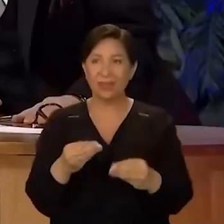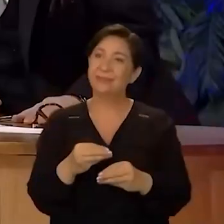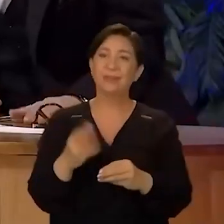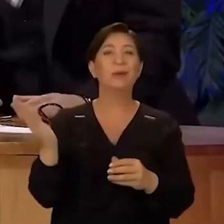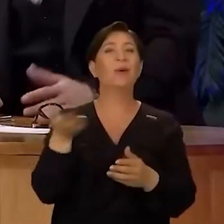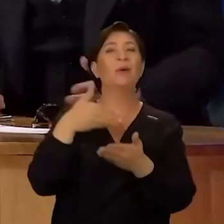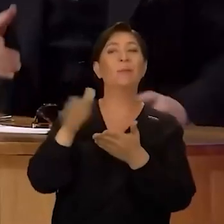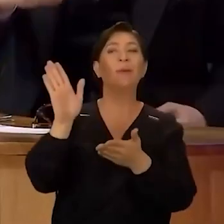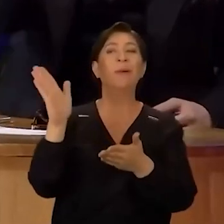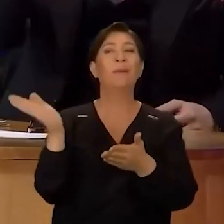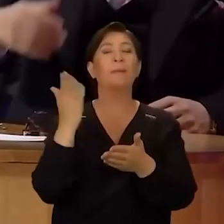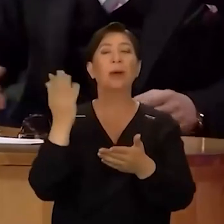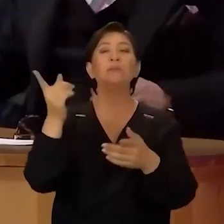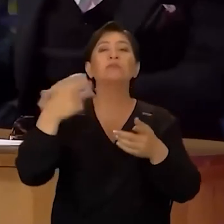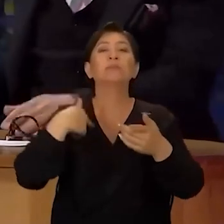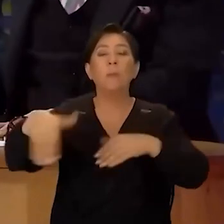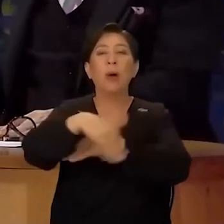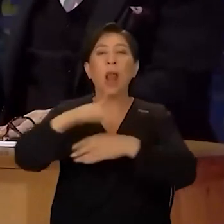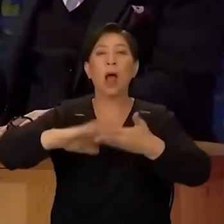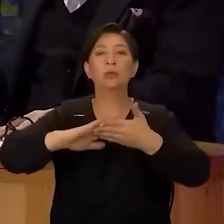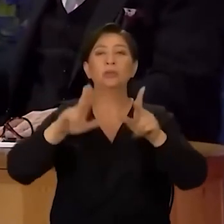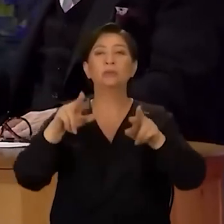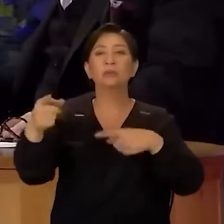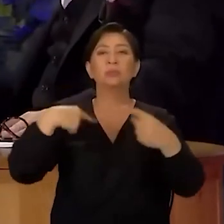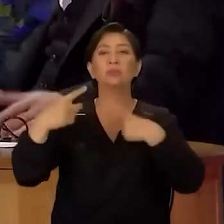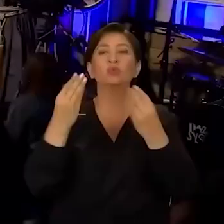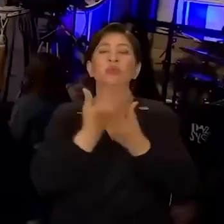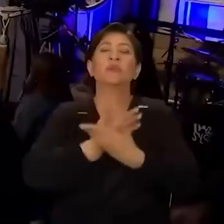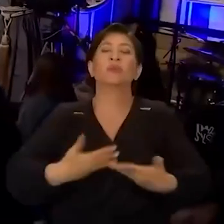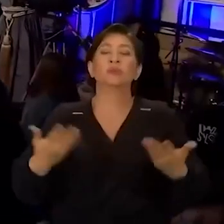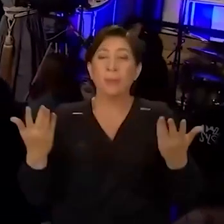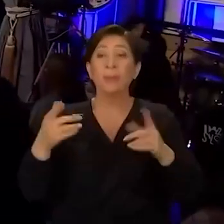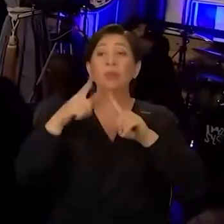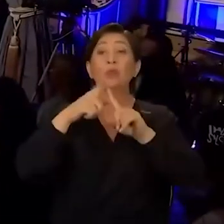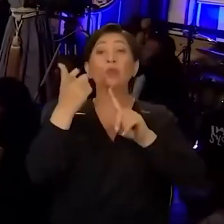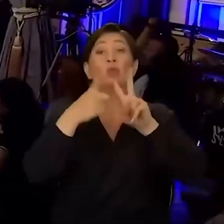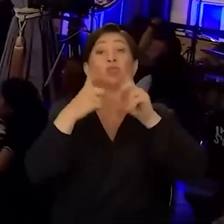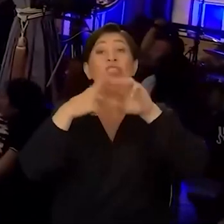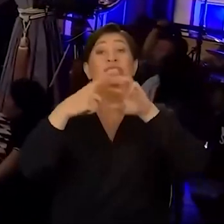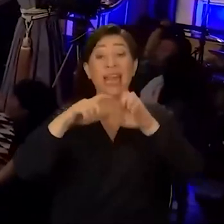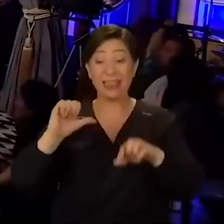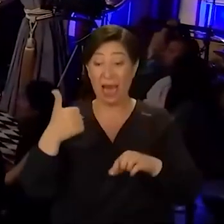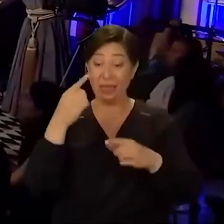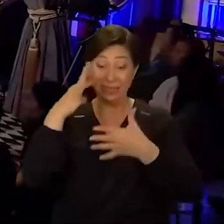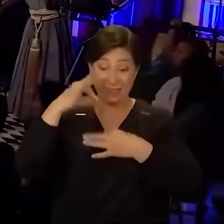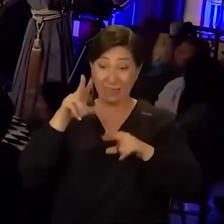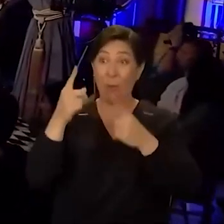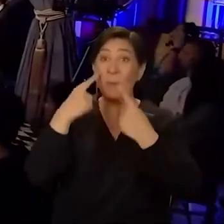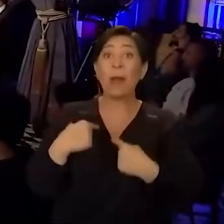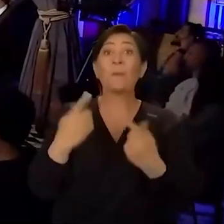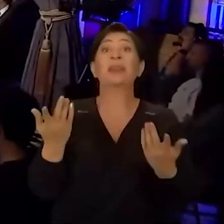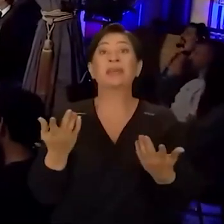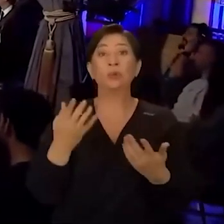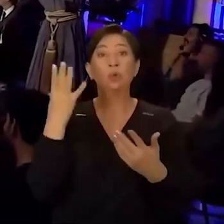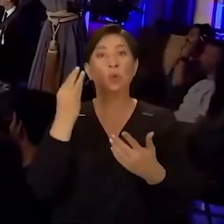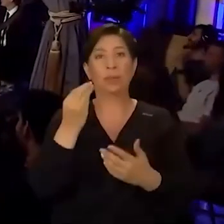midir? Çoktan… Hayır canım biz neredeyse artık mahalle arkadaşı gibiyiz. Birbirimizi çok seviyoruz. Ama Tuncer de bana değerli bir insanmışım gibi bakmaz aslında. iyi